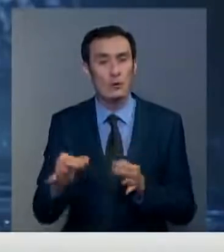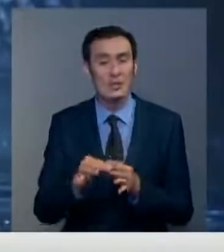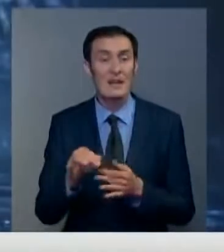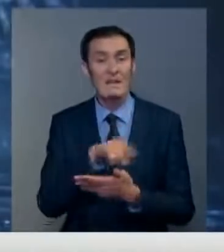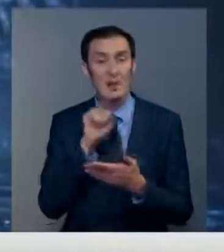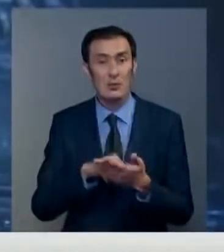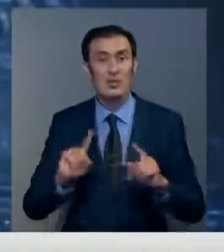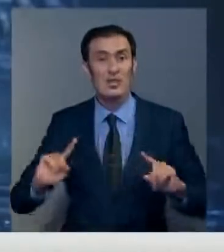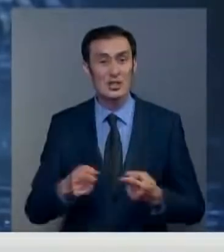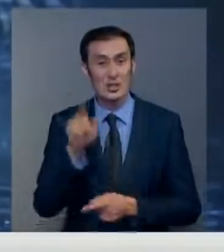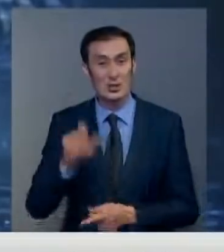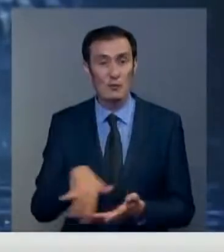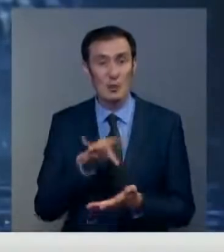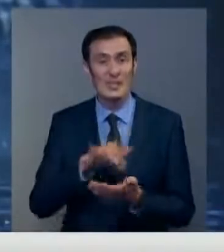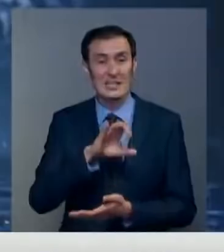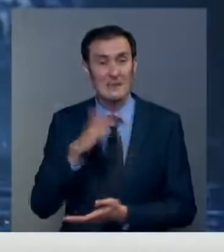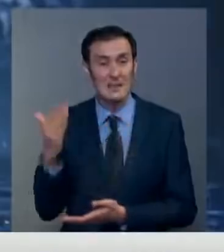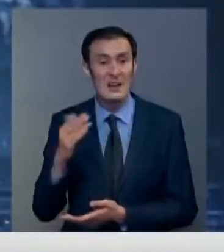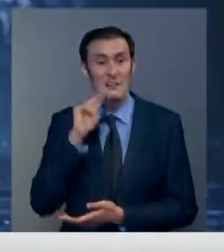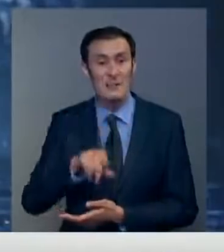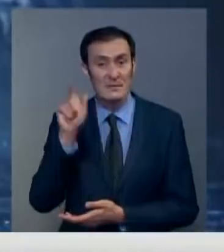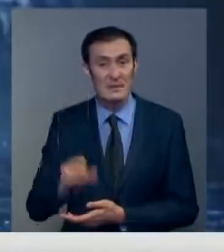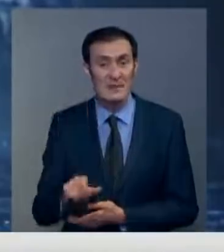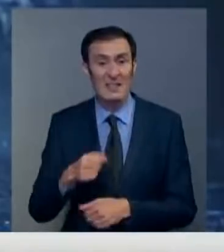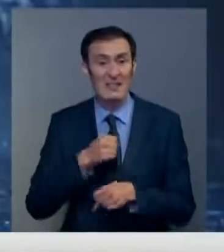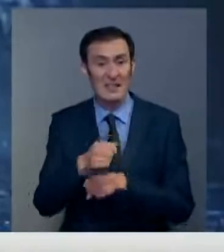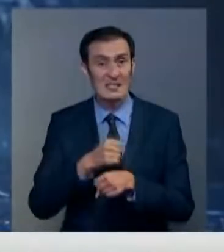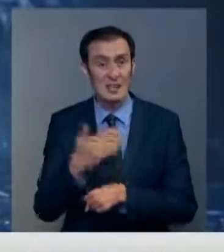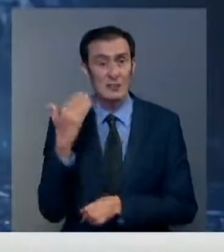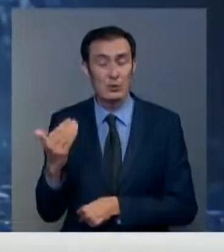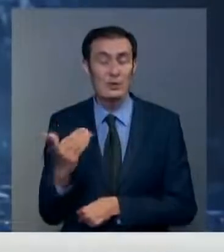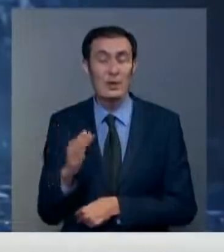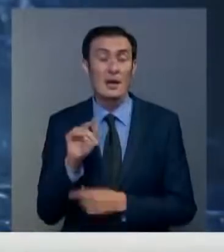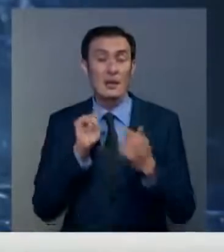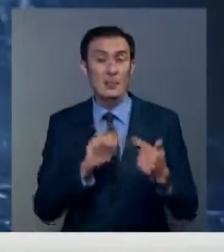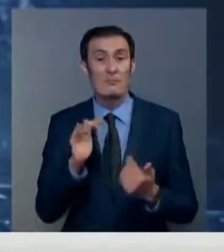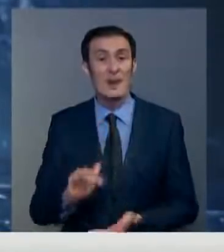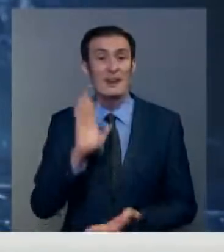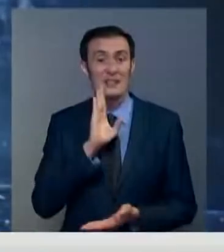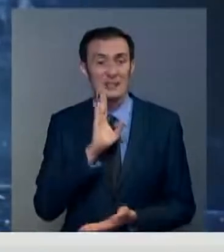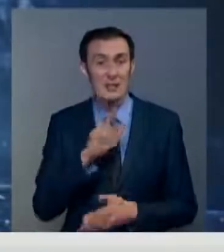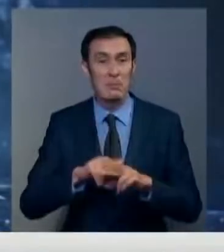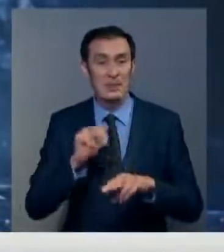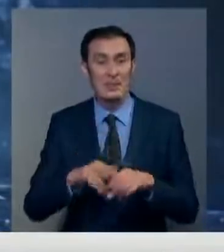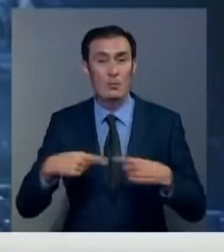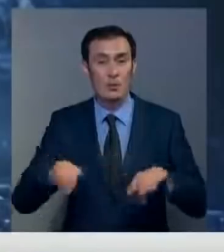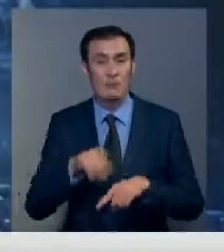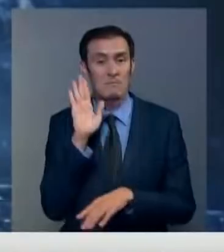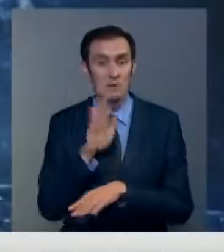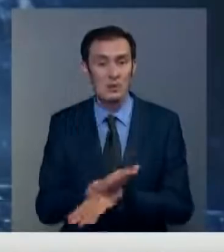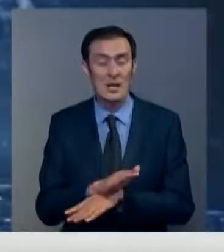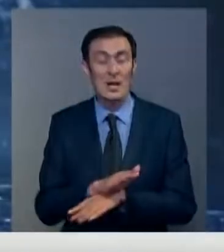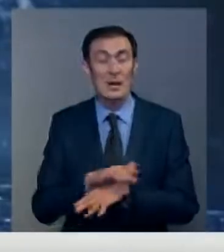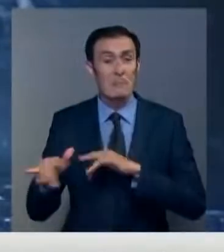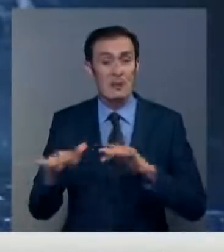касается задержанного жителя города Сапаева, подозреваемого в насилии несовершеннолетней девочки, правоохранительным органам дано поручение